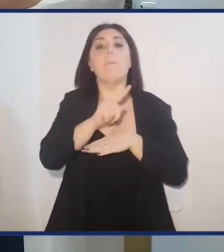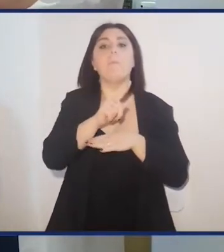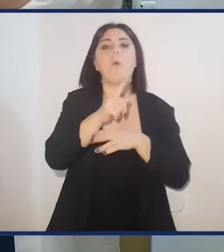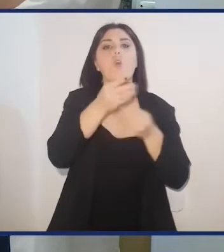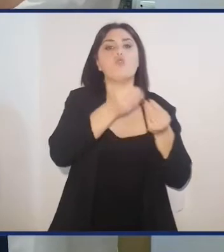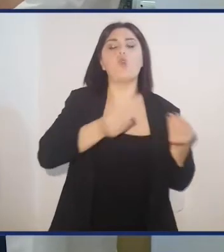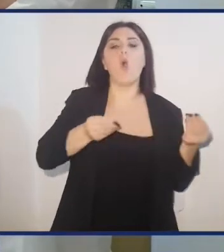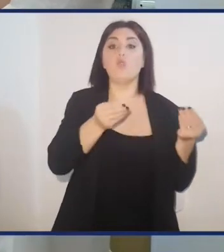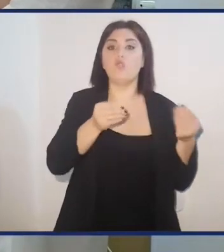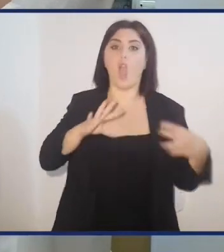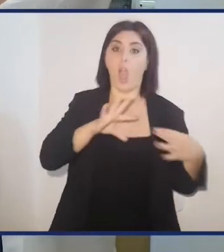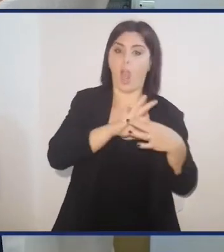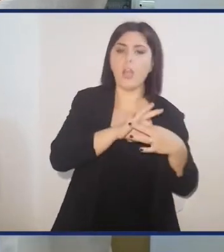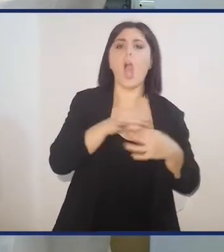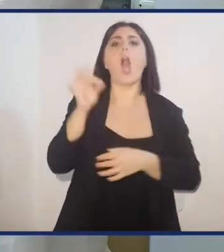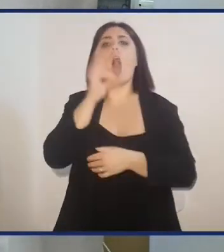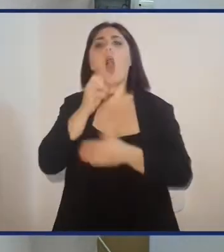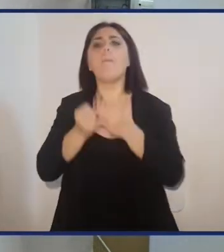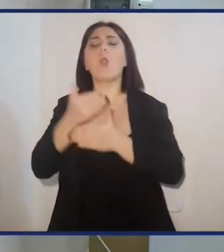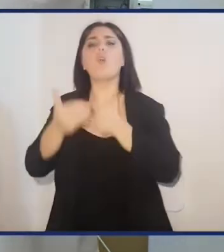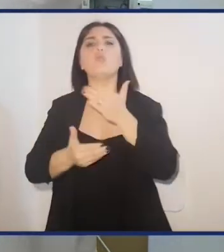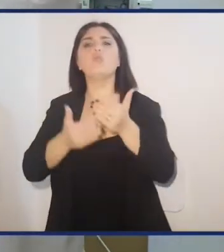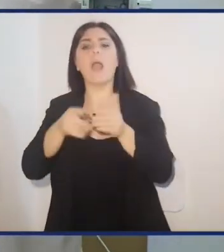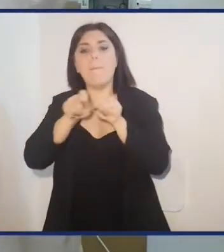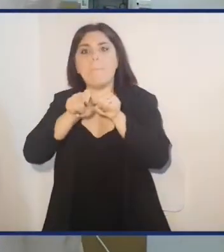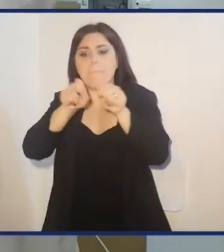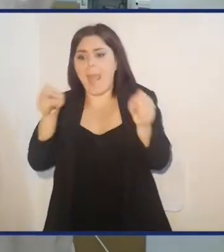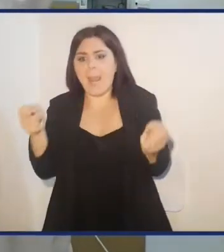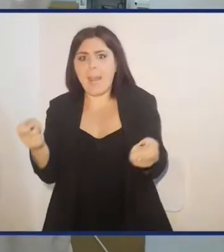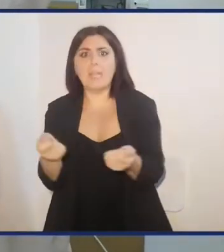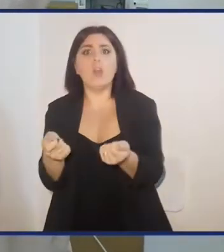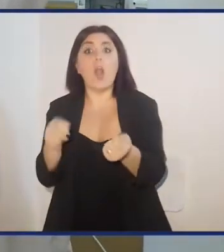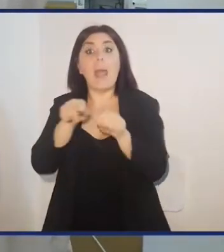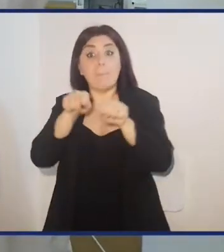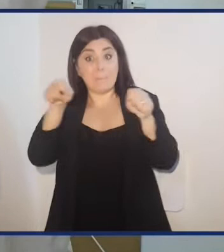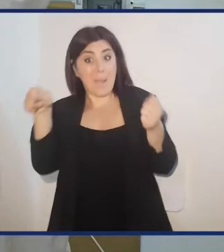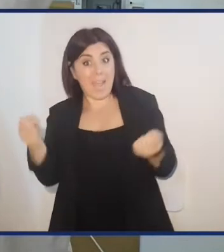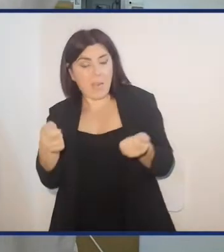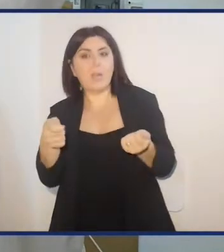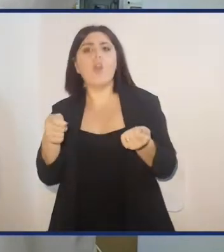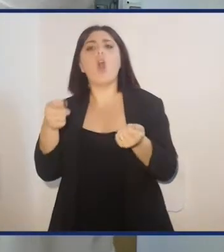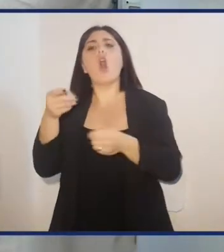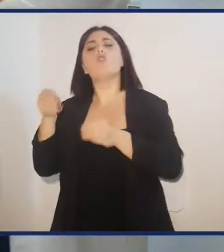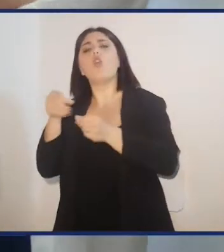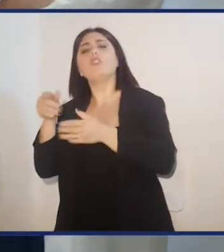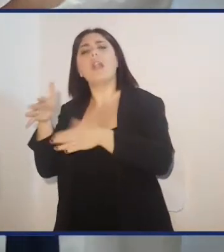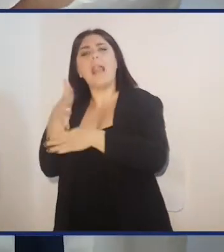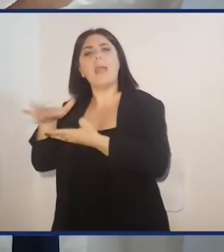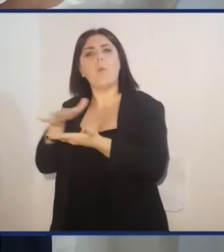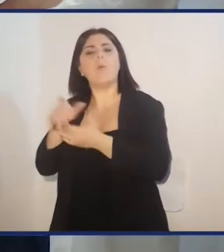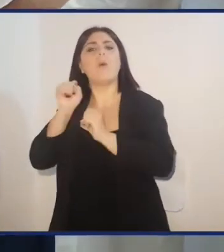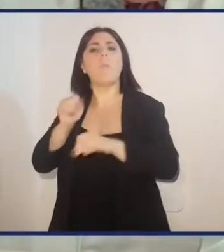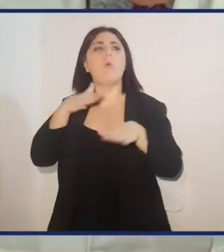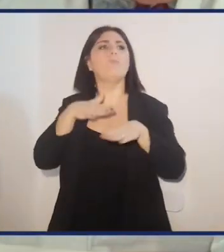ingrediente di soluzioni o per la produzione di pellicole. Sia le pellicole che le soluzioni liquide possono